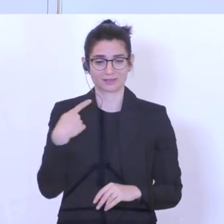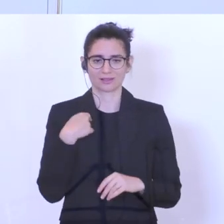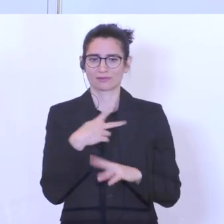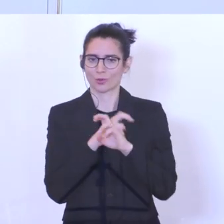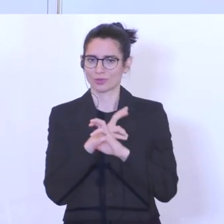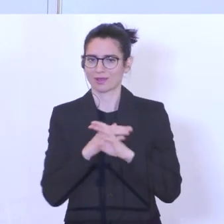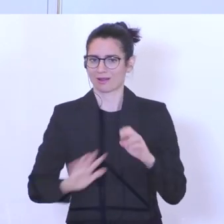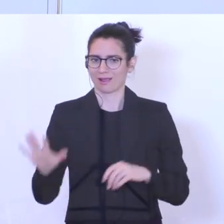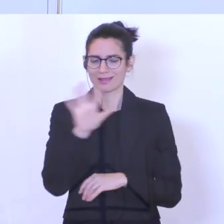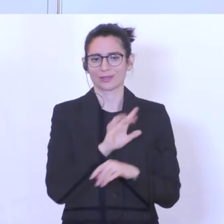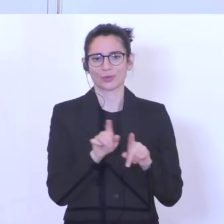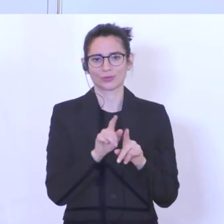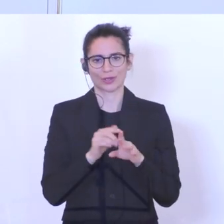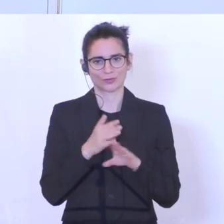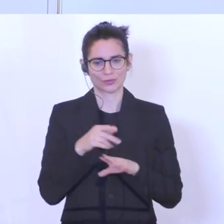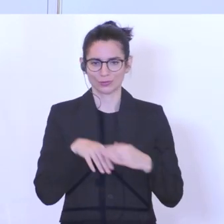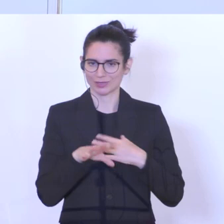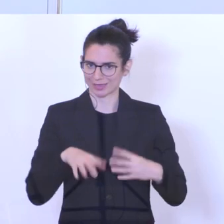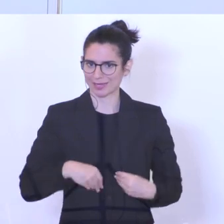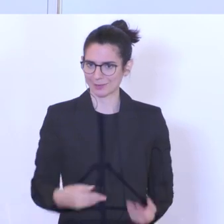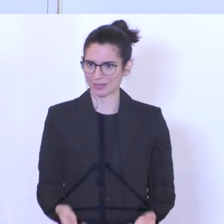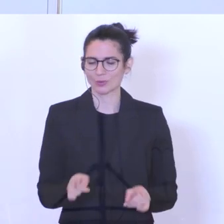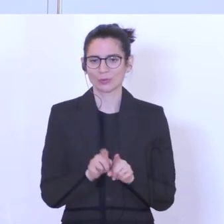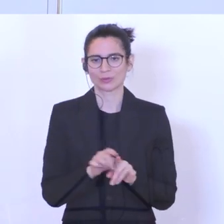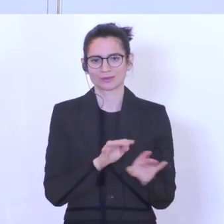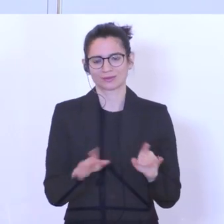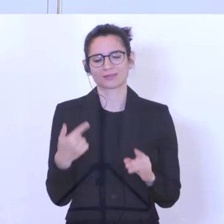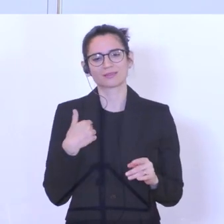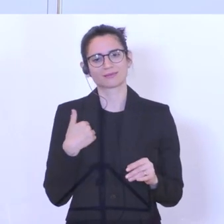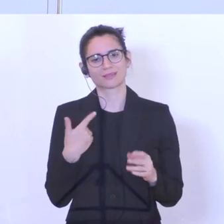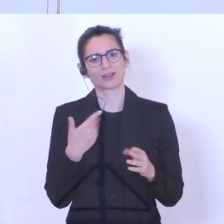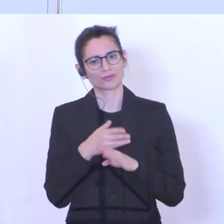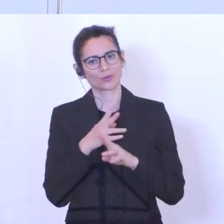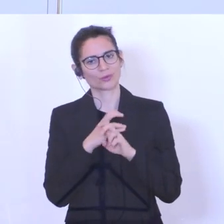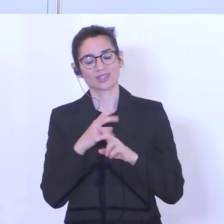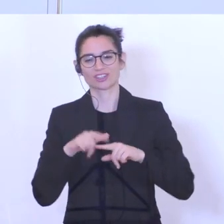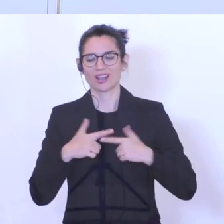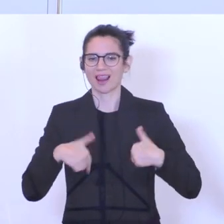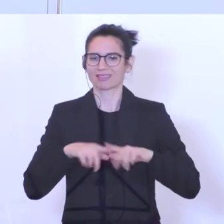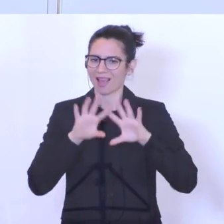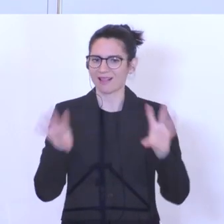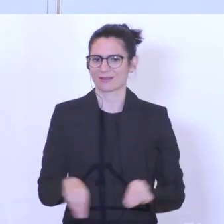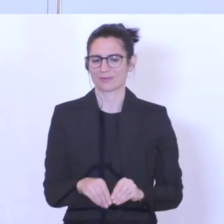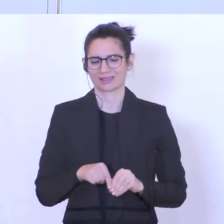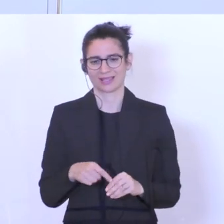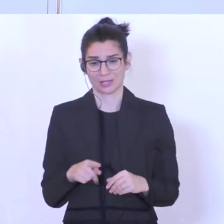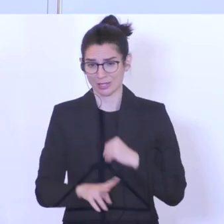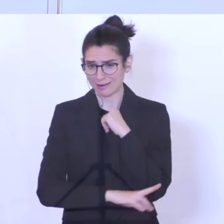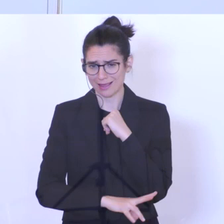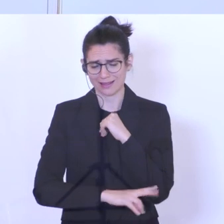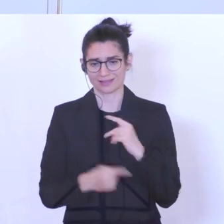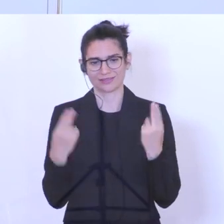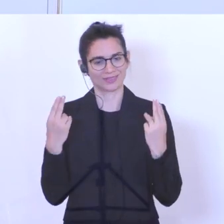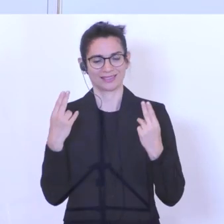Österreich, in die Zukunft unserer Unternehmen und letztendlich auch in die Zukunft unseres Landes, denn sie sind ganz wichtig für uns die